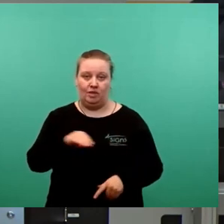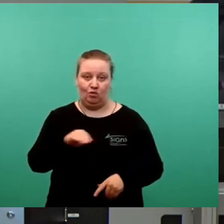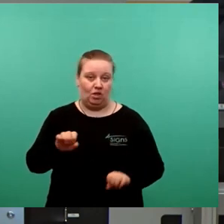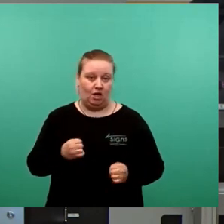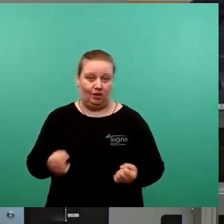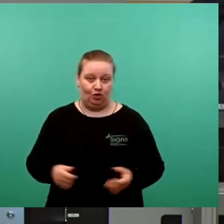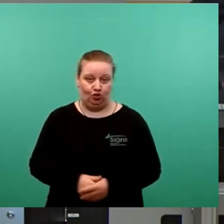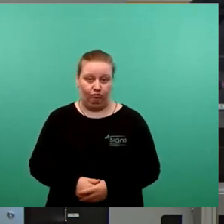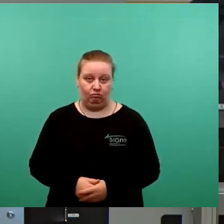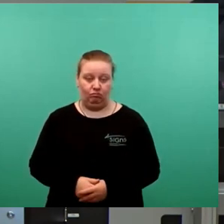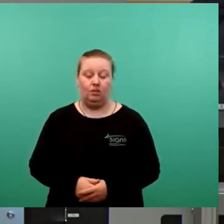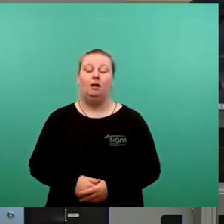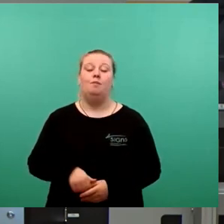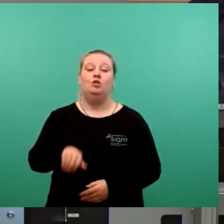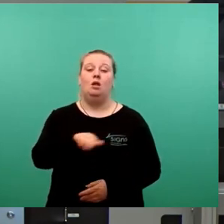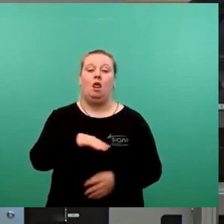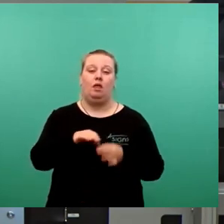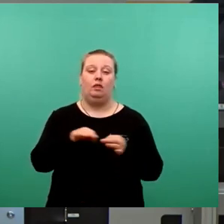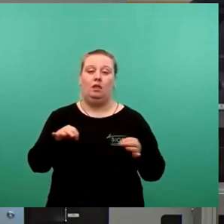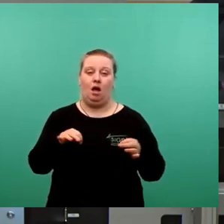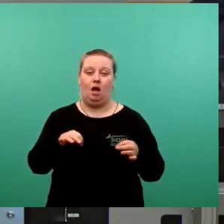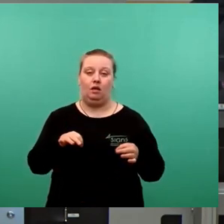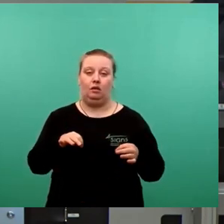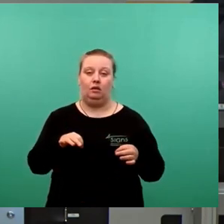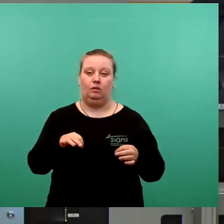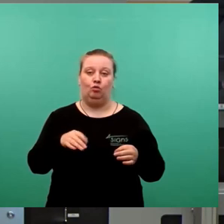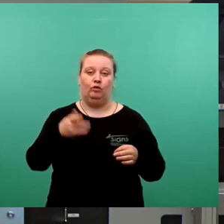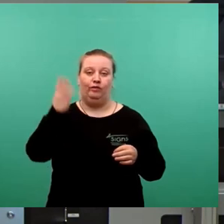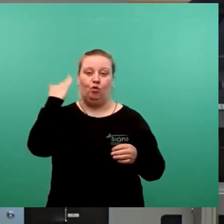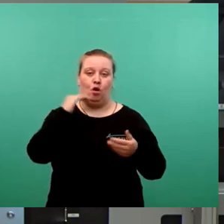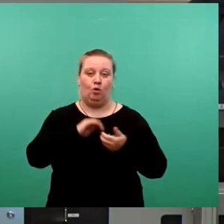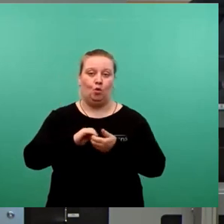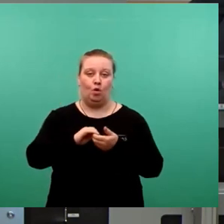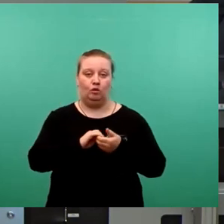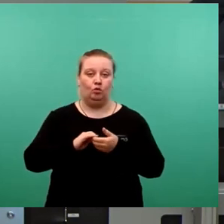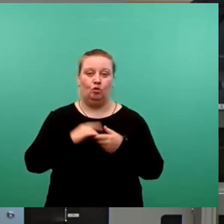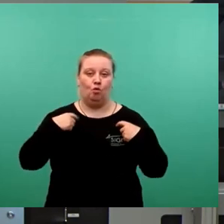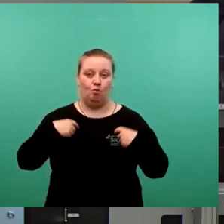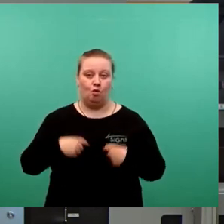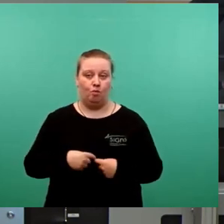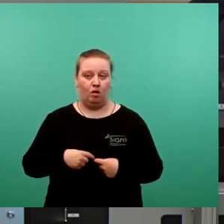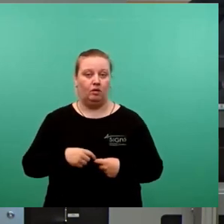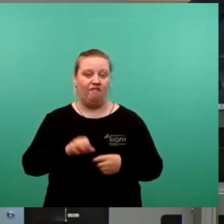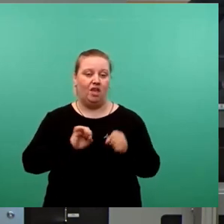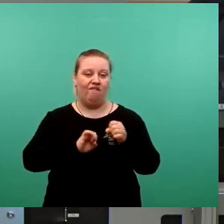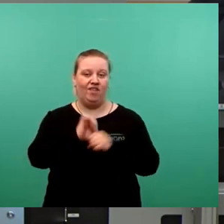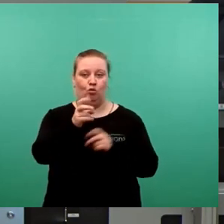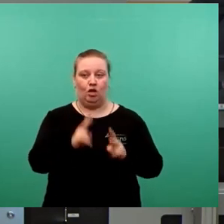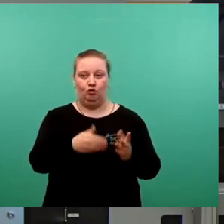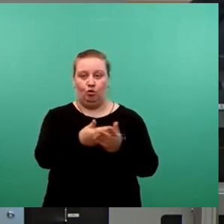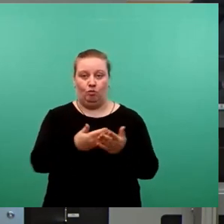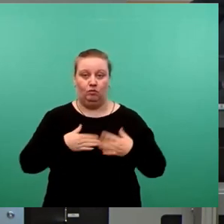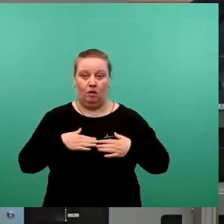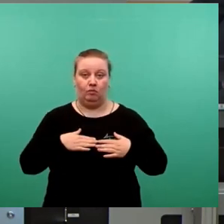Der Landtag hat eben in einer früheren Koalition dem Oberbürgermeister dieses Wedorecht eingeräumt. Ich kann Ihnen nicht